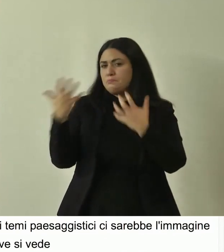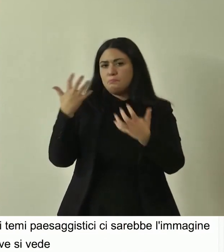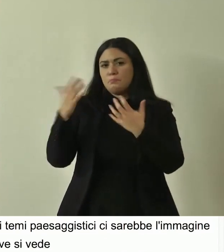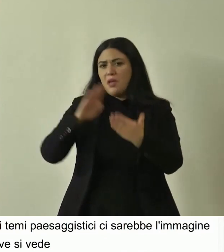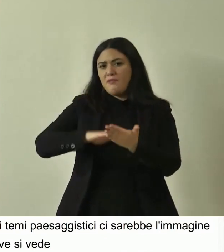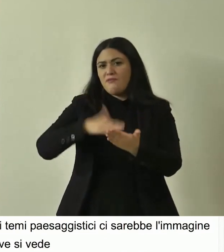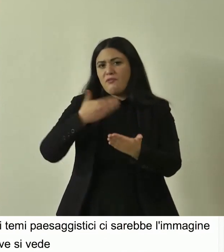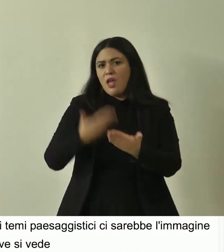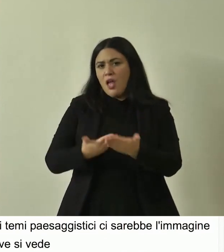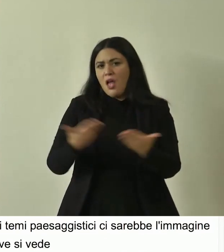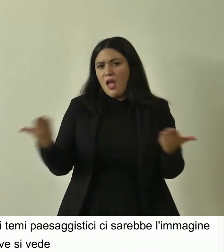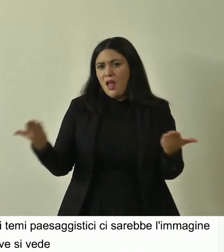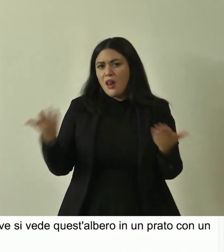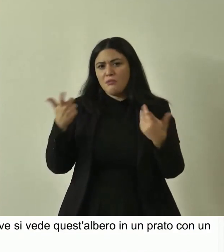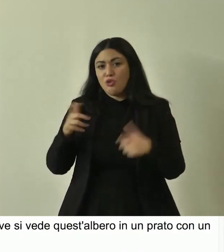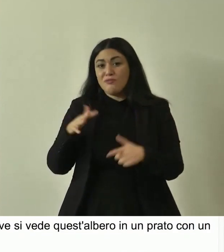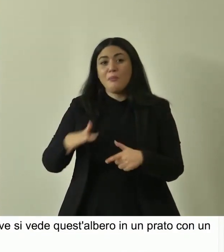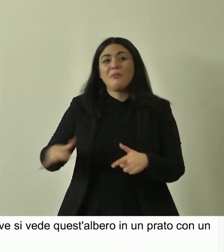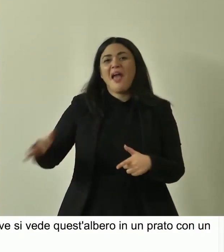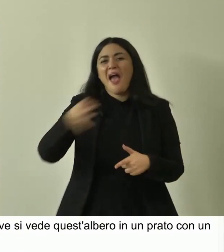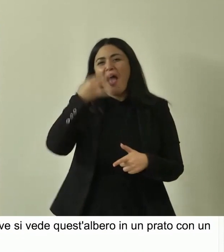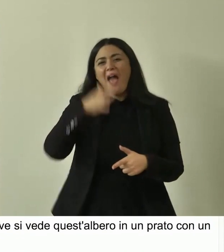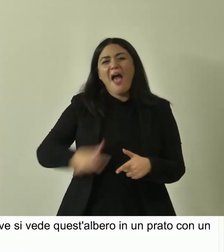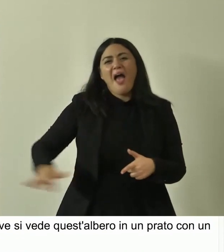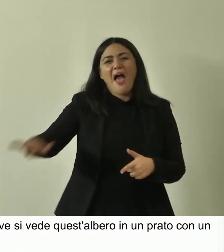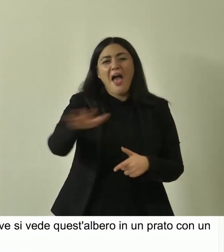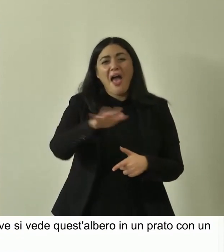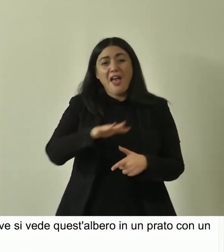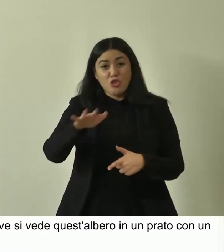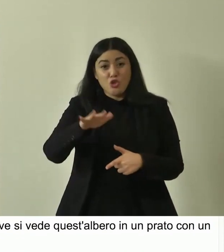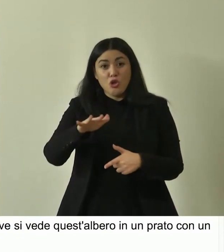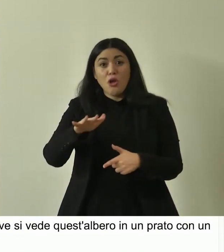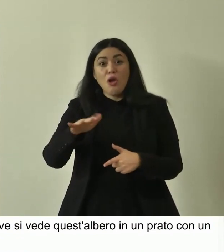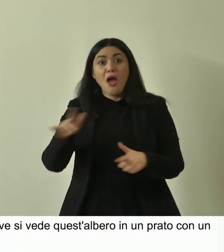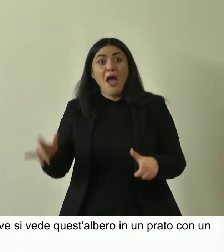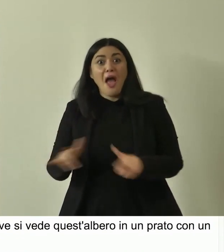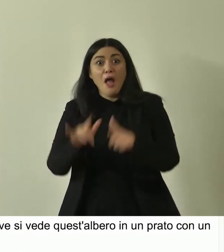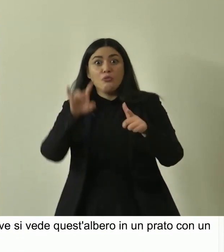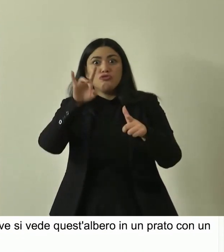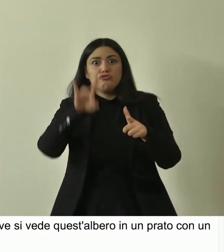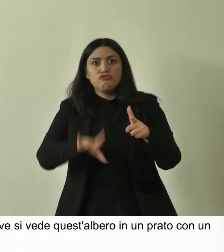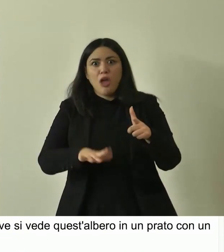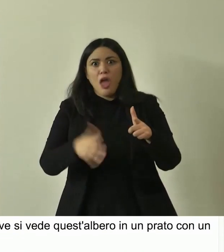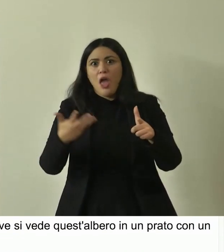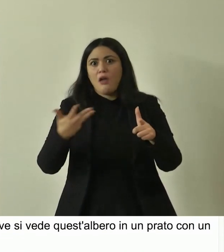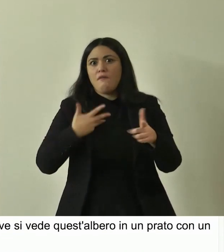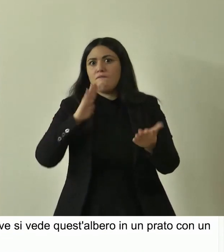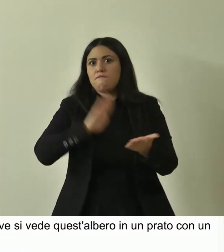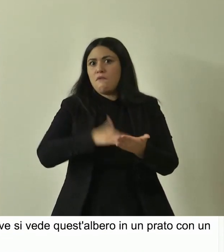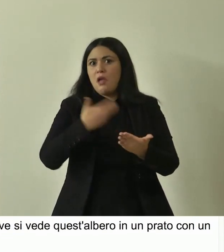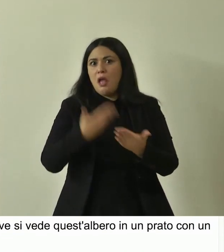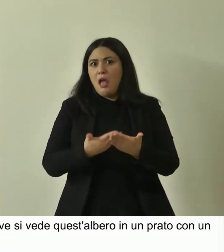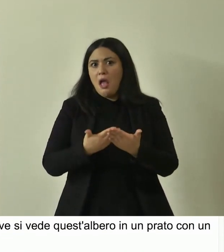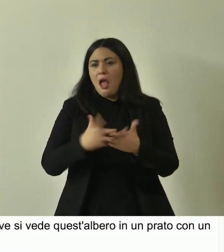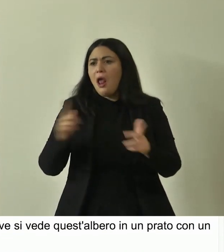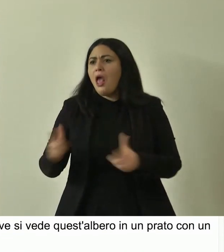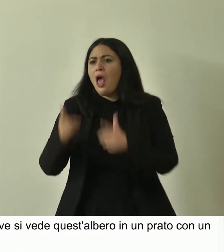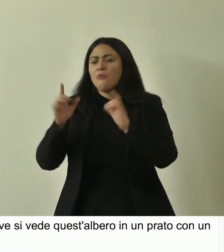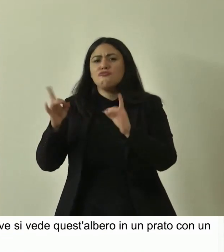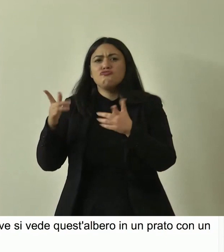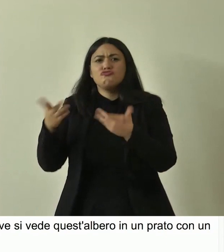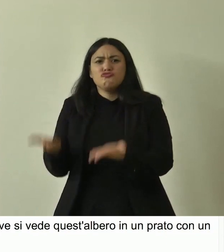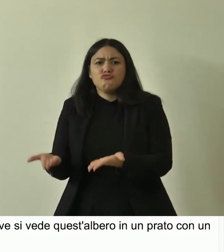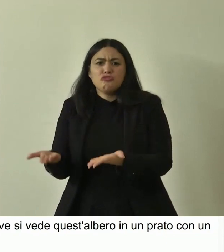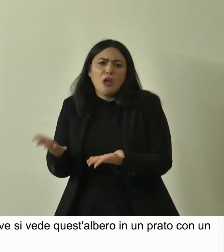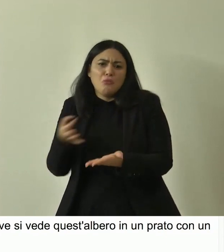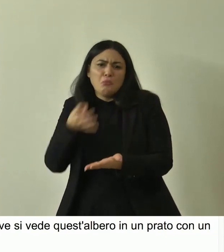senza quell'albero lì sarebbe un banale prato invece con quell'albero lì c'è un valore aggiunto ma sul tema del paesaggio io mi fermo qui perché sono